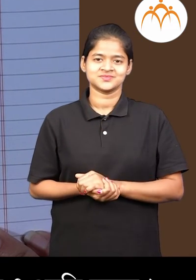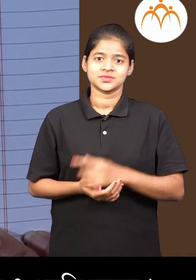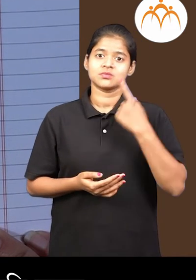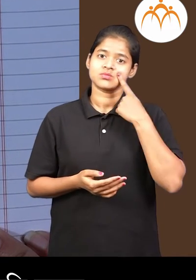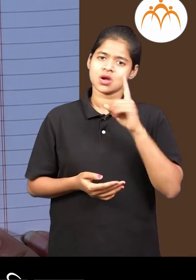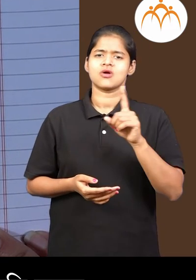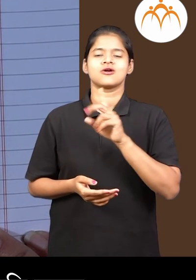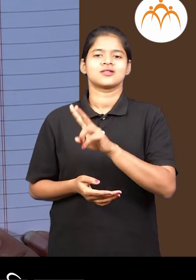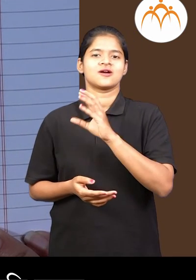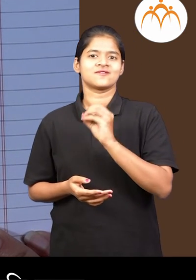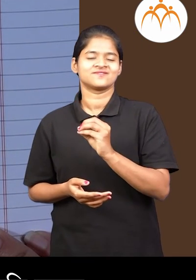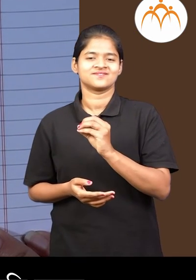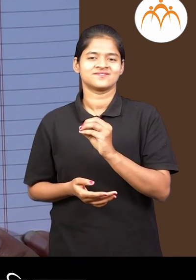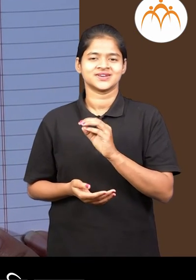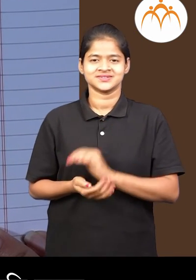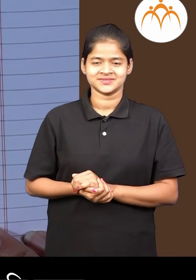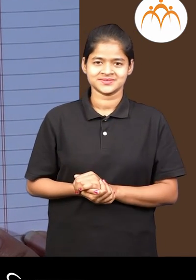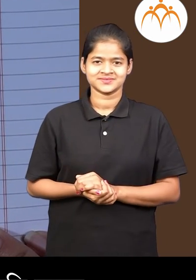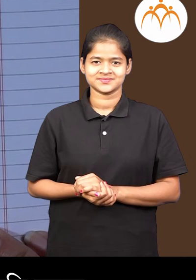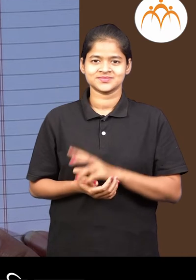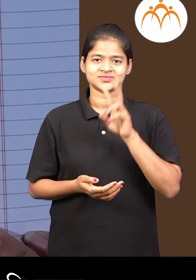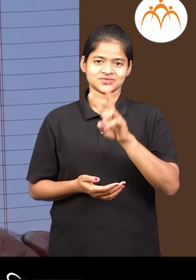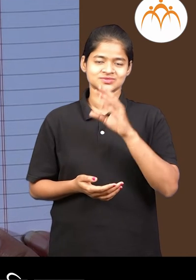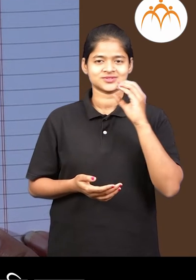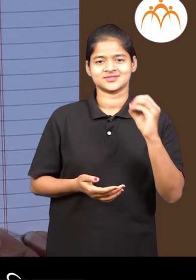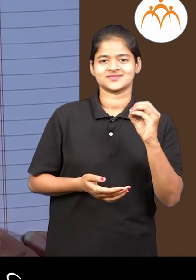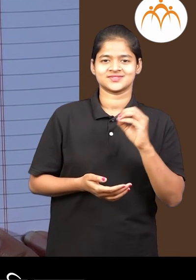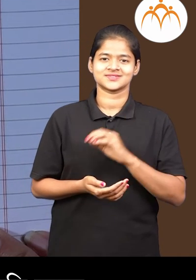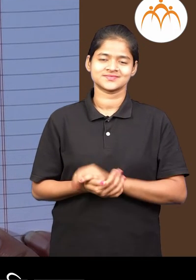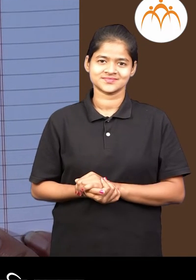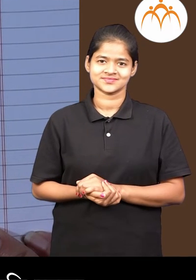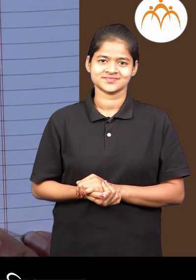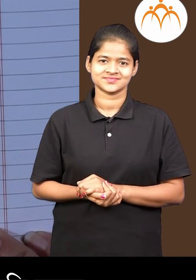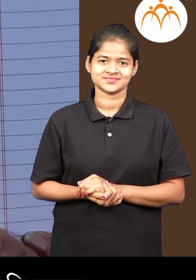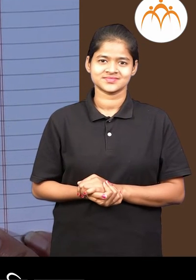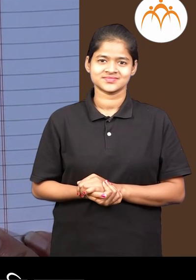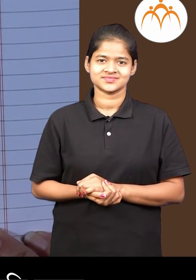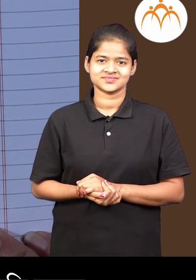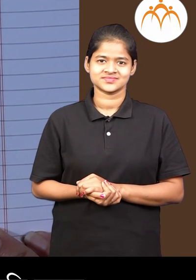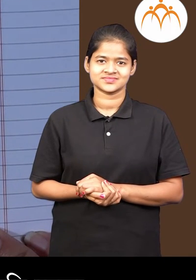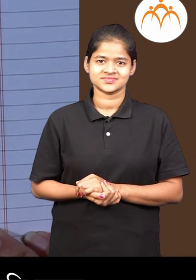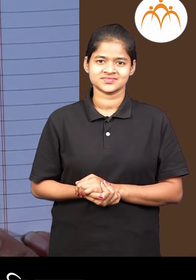बाबान कड़े 20 गोया मन्जे दशक 2 आणी एकक 0